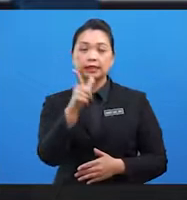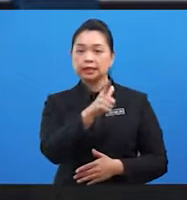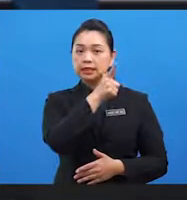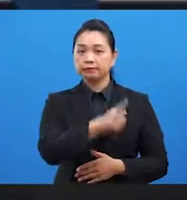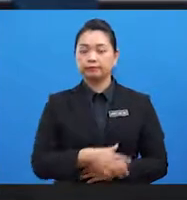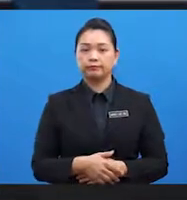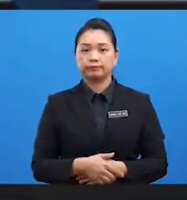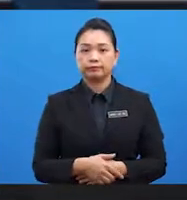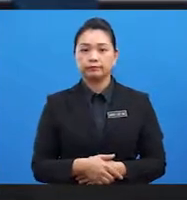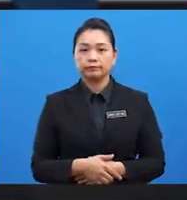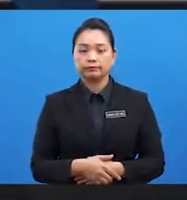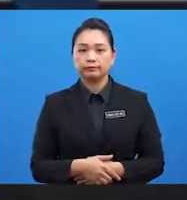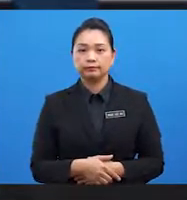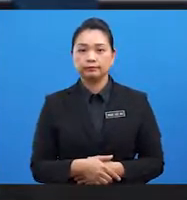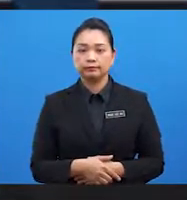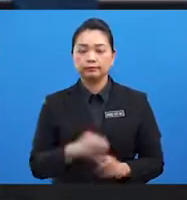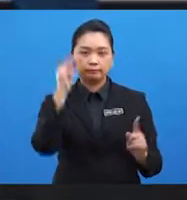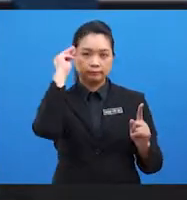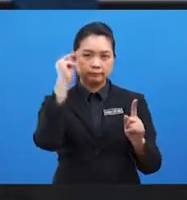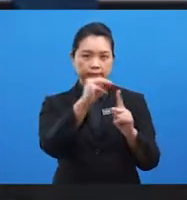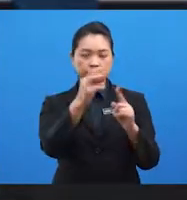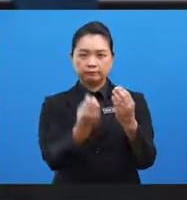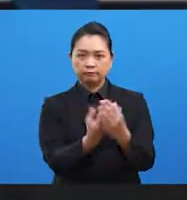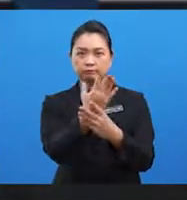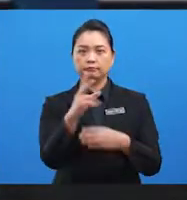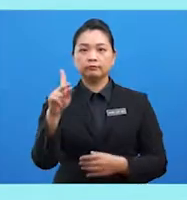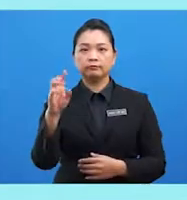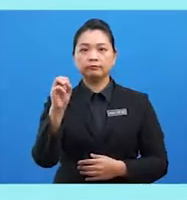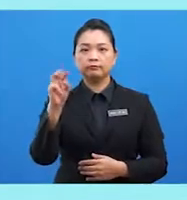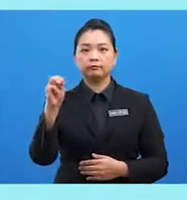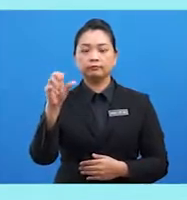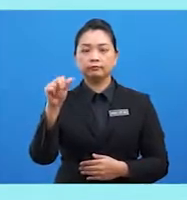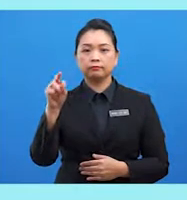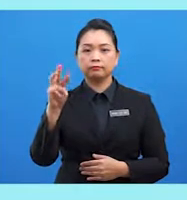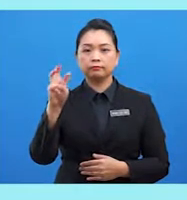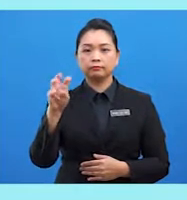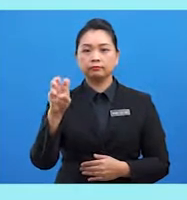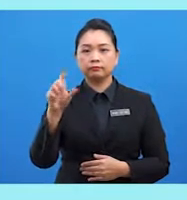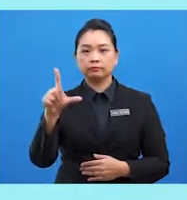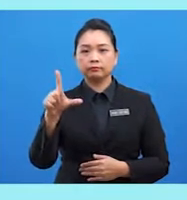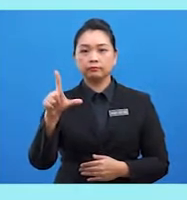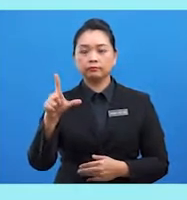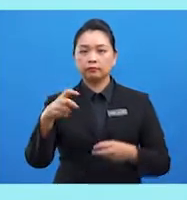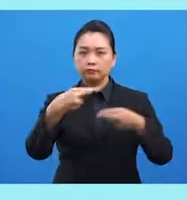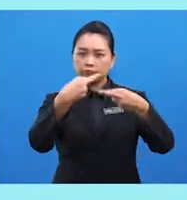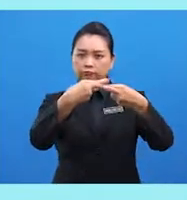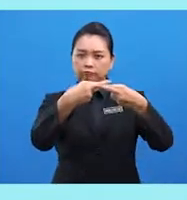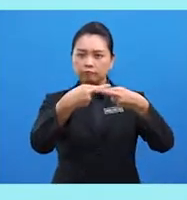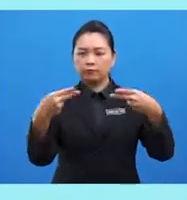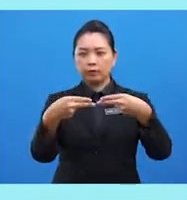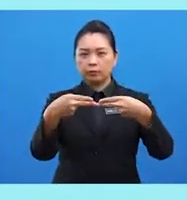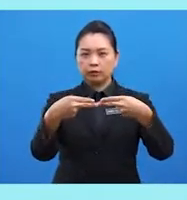Matlamat penubuhan Commonwealth ialah Mengeratkan perhubungan